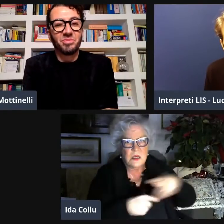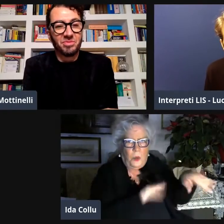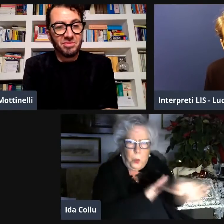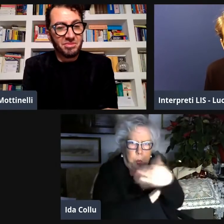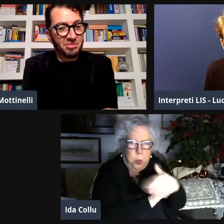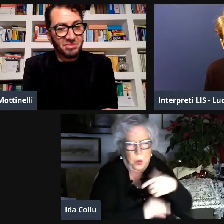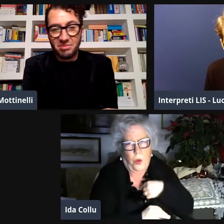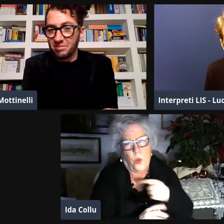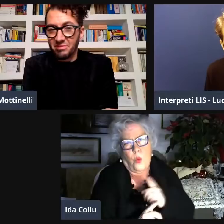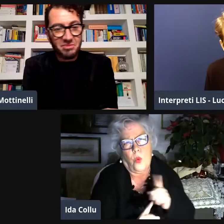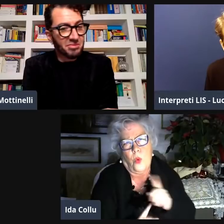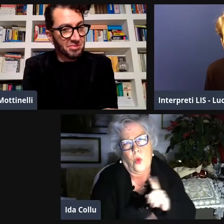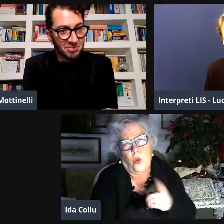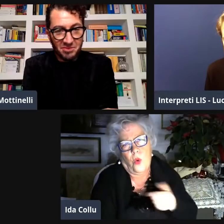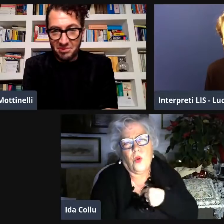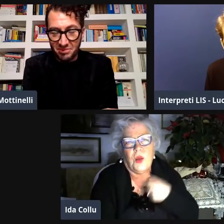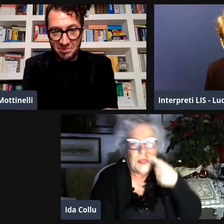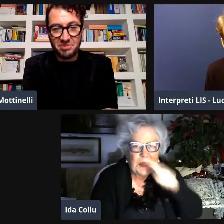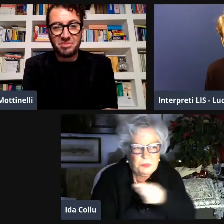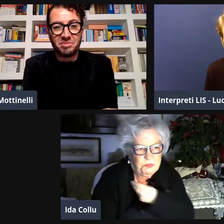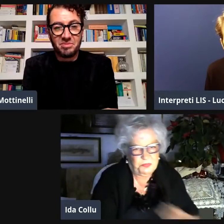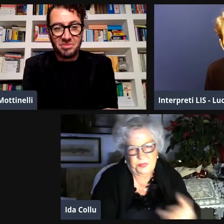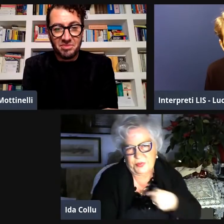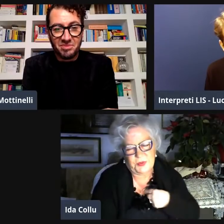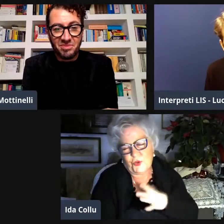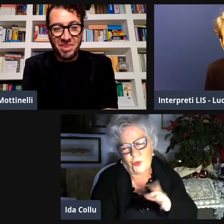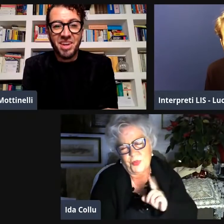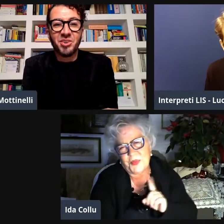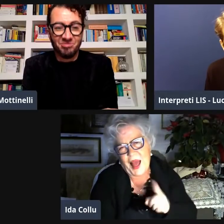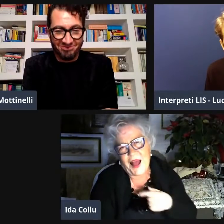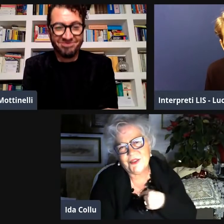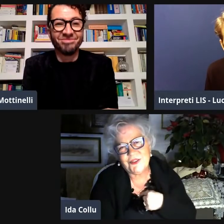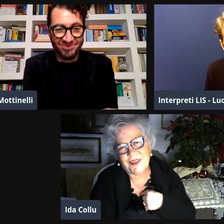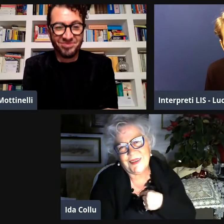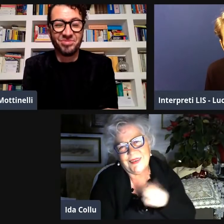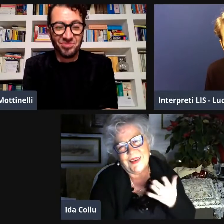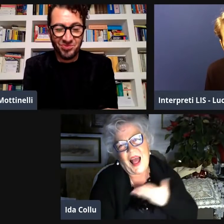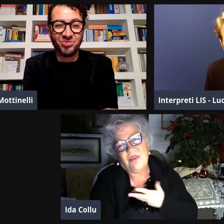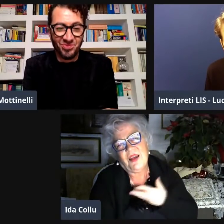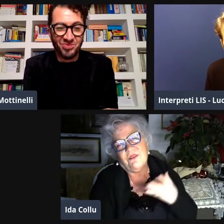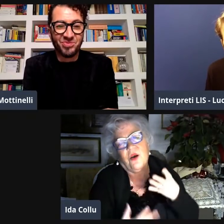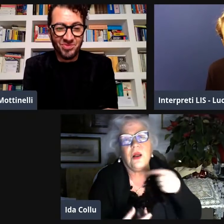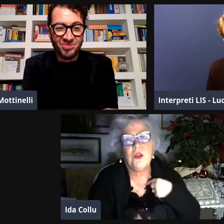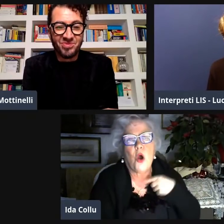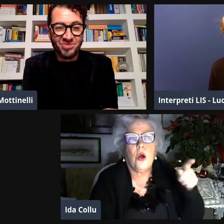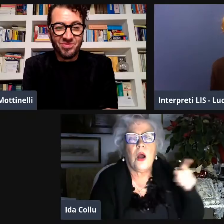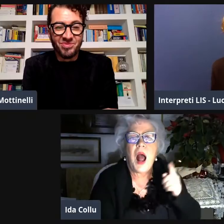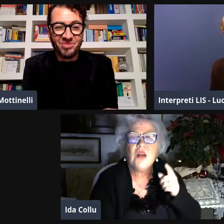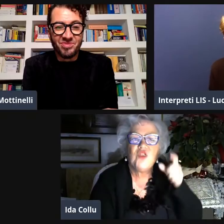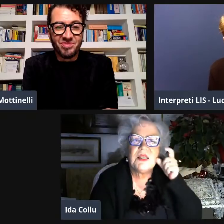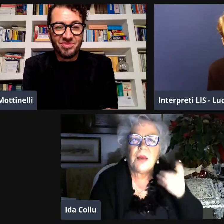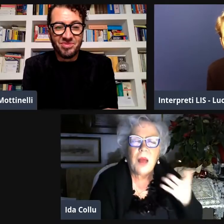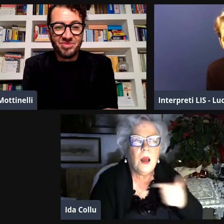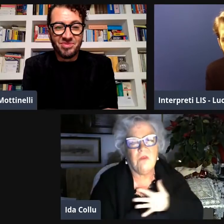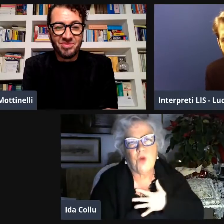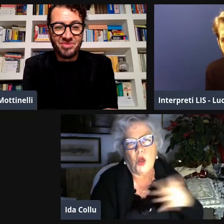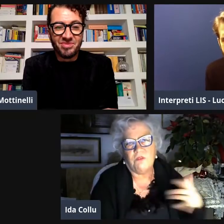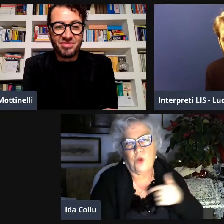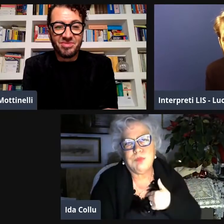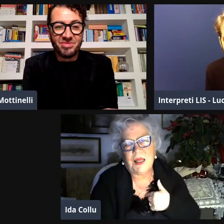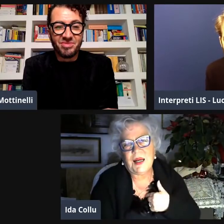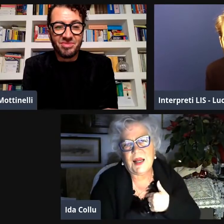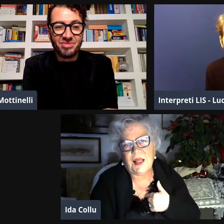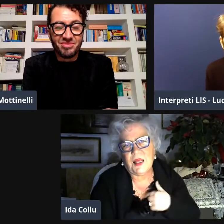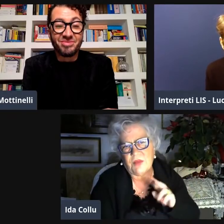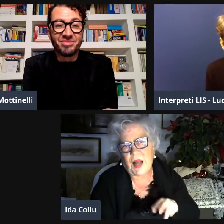accettato di buon grado non si è tirato indietro non mi ha cacciato assolutamente io non sono mai questo tipo non ho mai